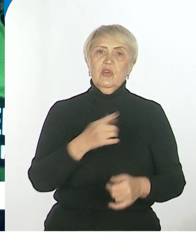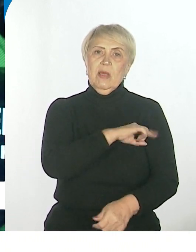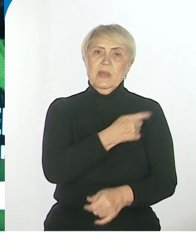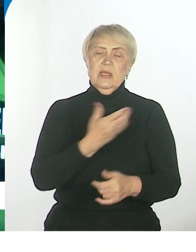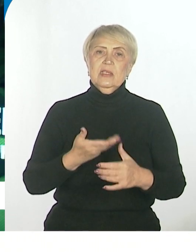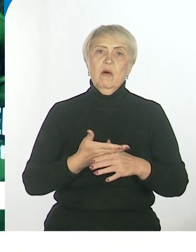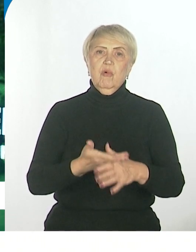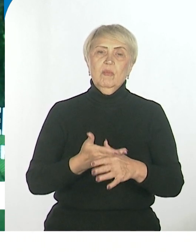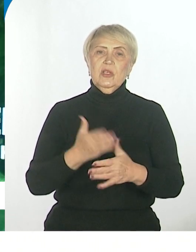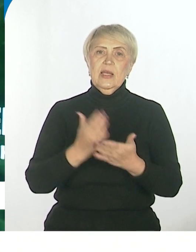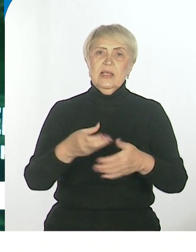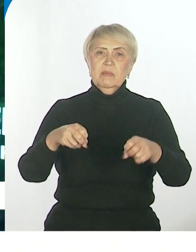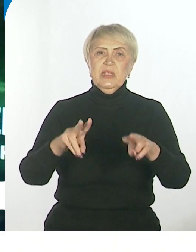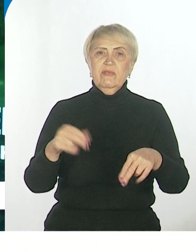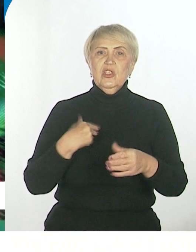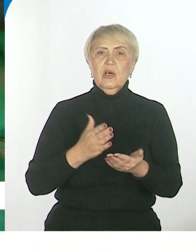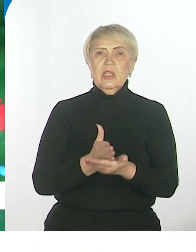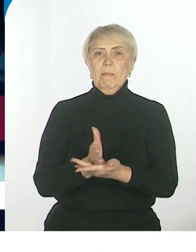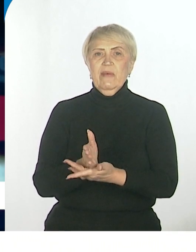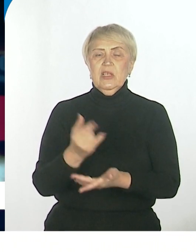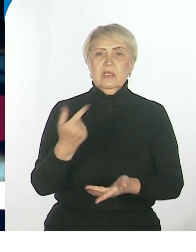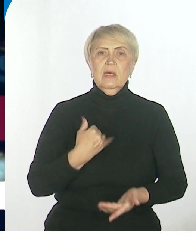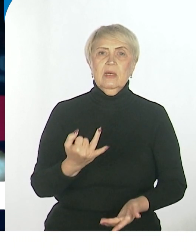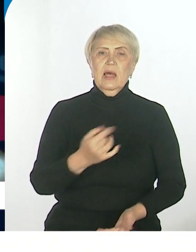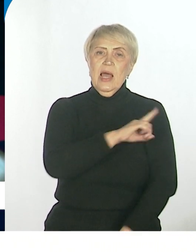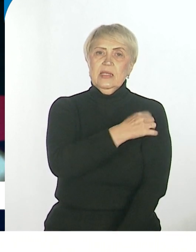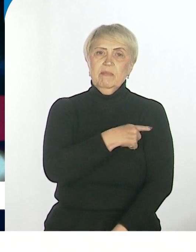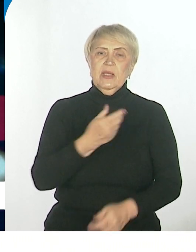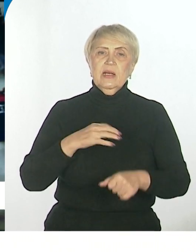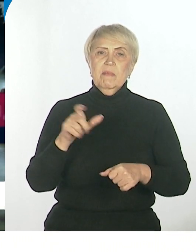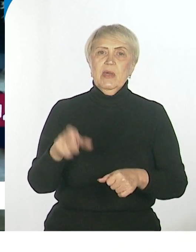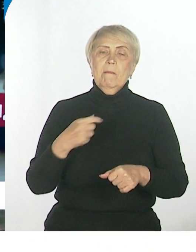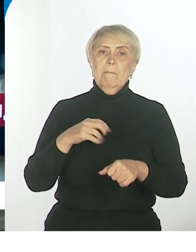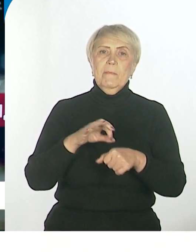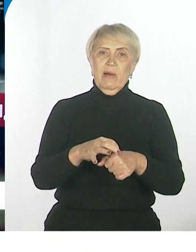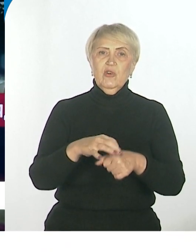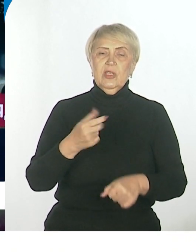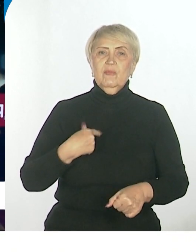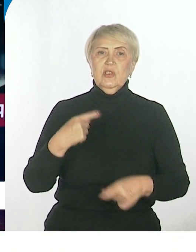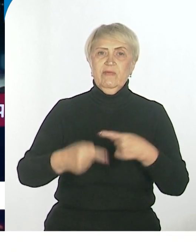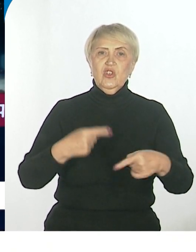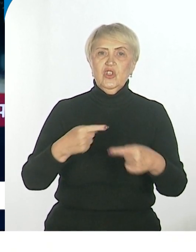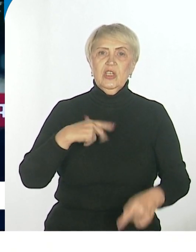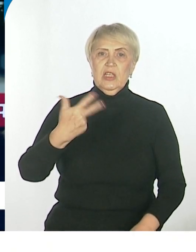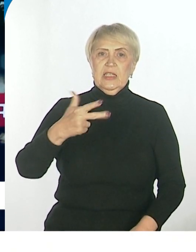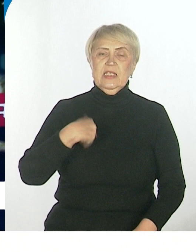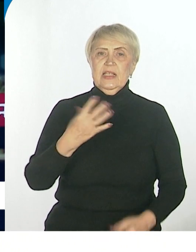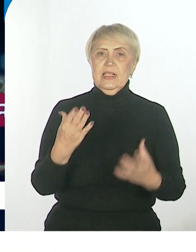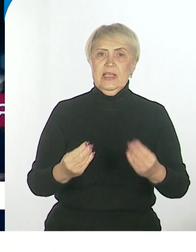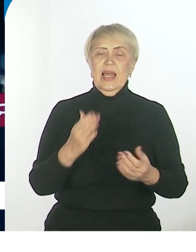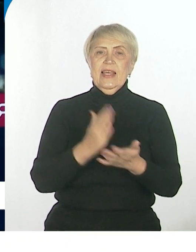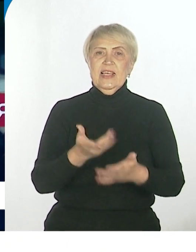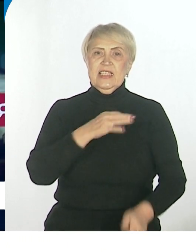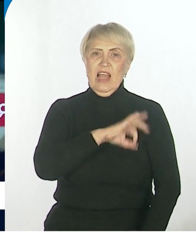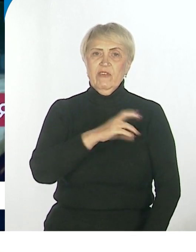имеет специфическую направленность. Даже с медиками проводим отдельные занятия в течение 30 дней, где у них есть